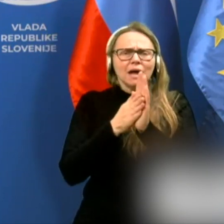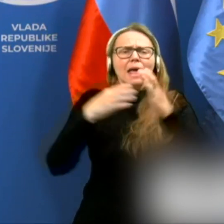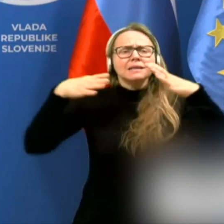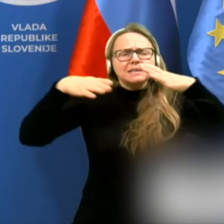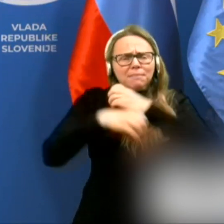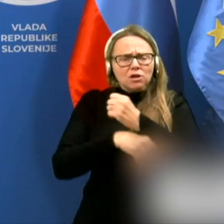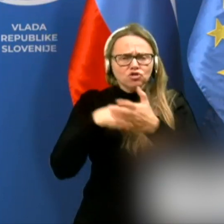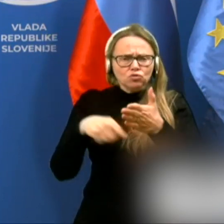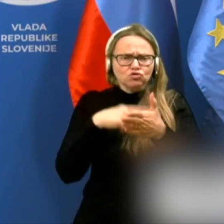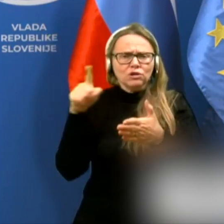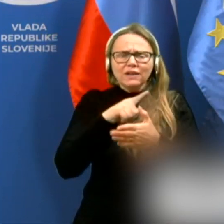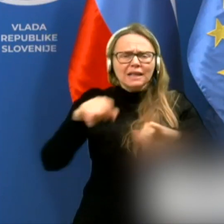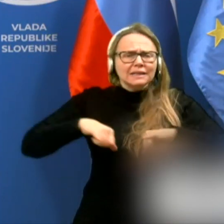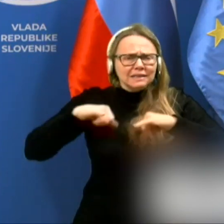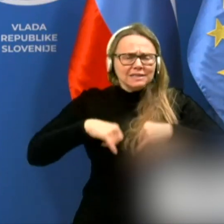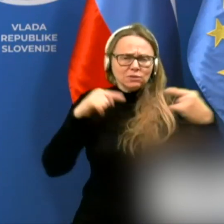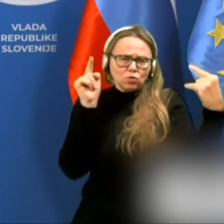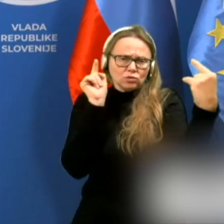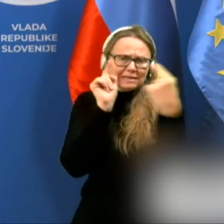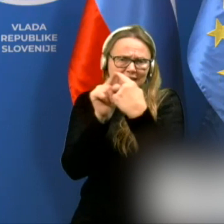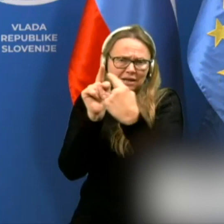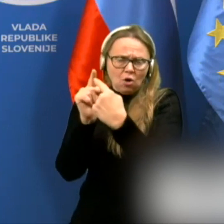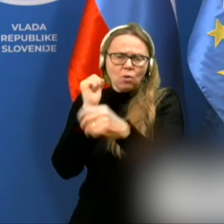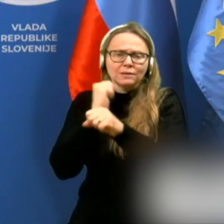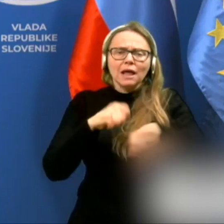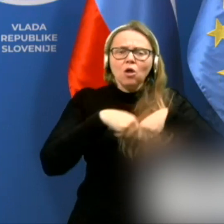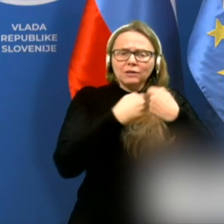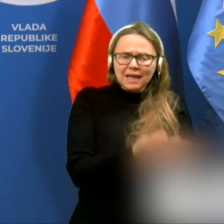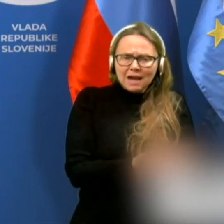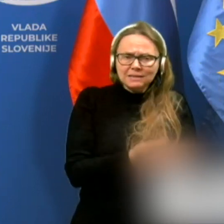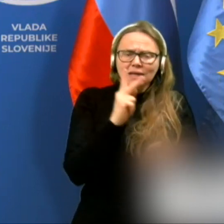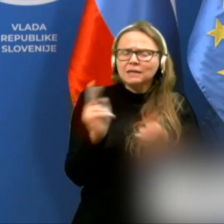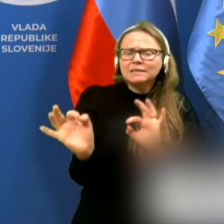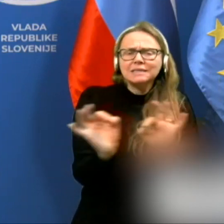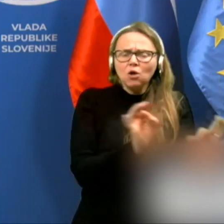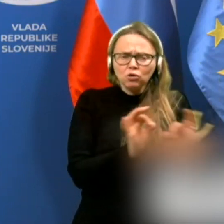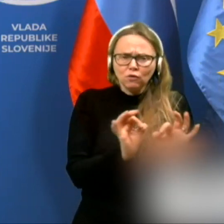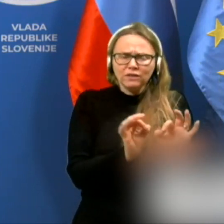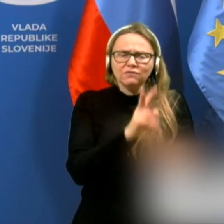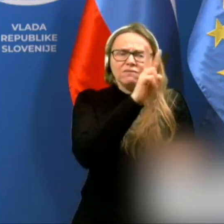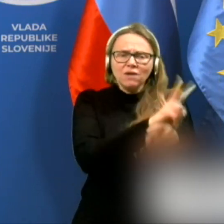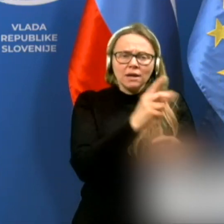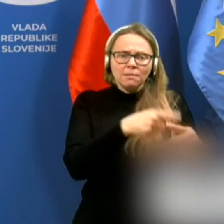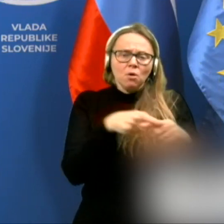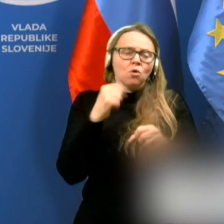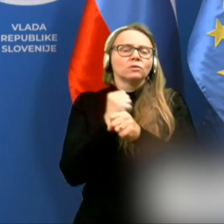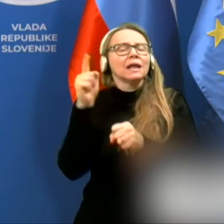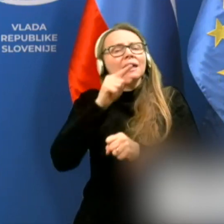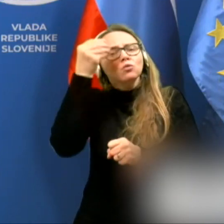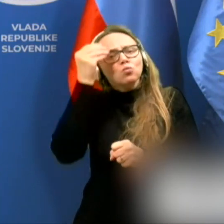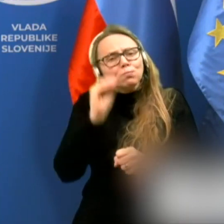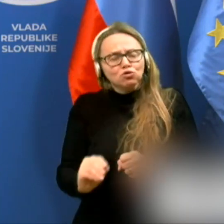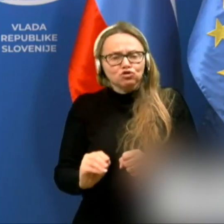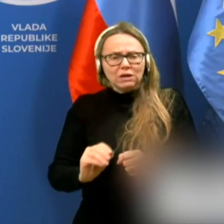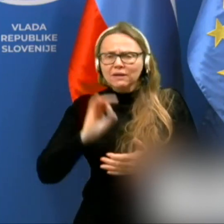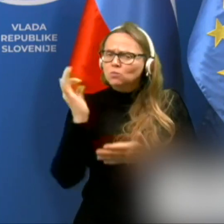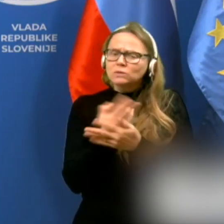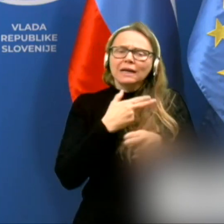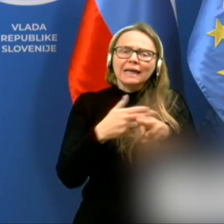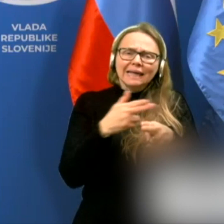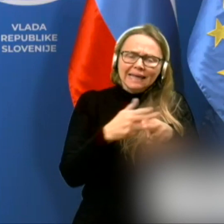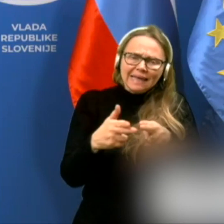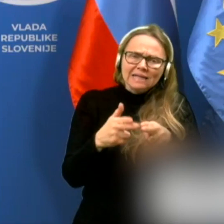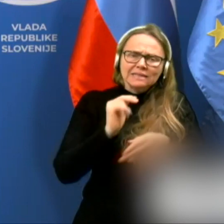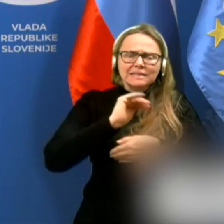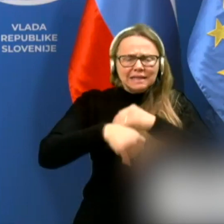intenzivnosti stikov, delovdajalce k zagotovitvi varnih pogojev dela in upoštevanju vseh higijenskih